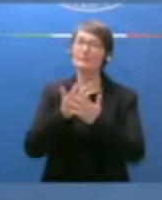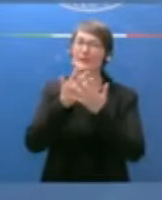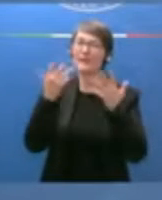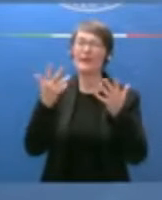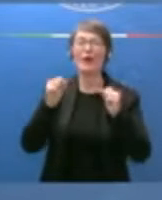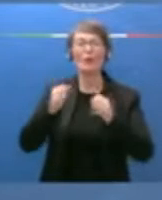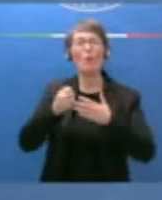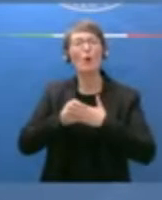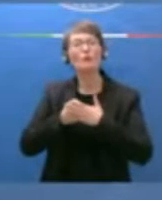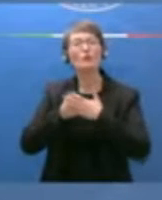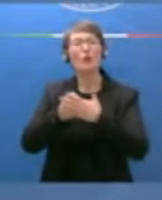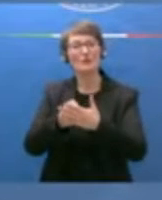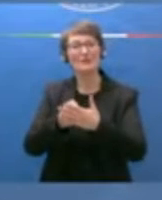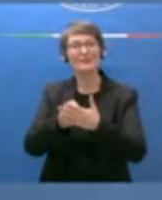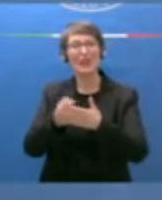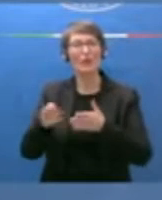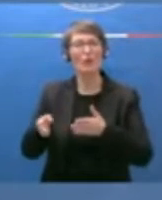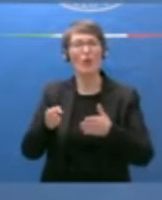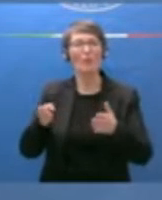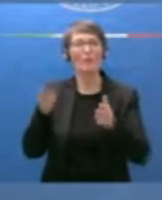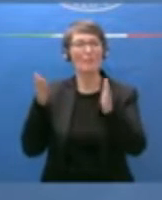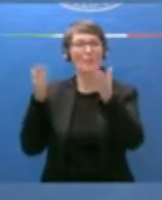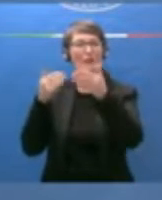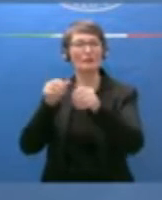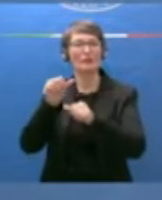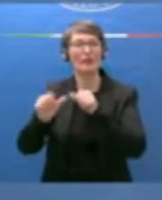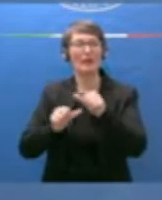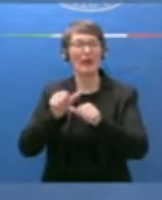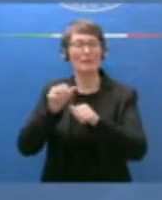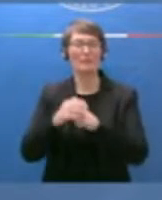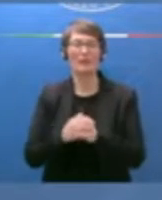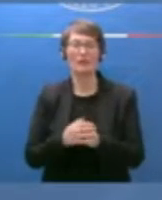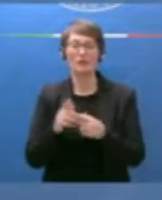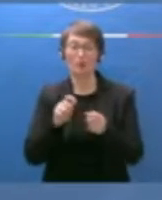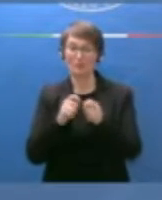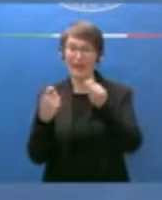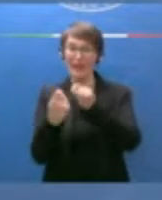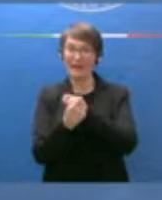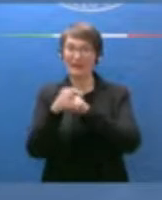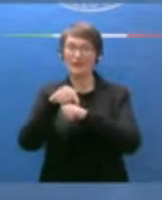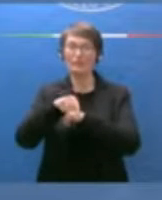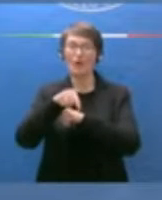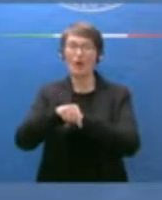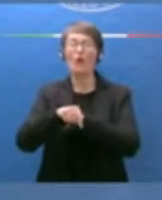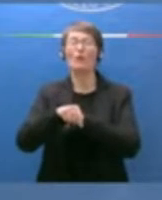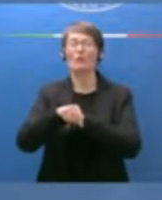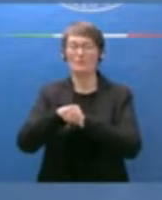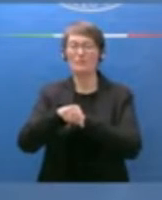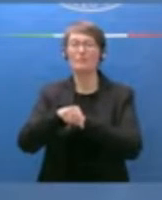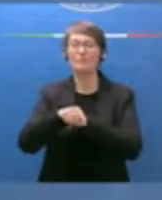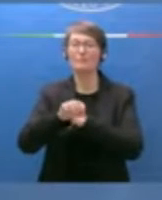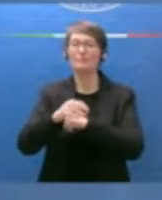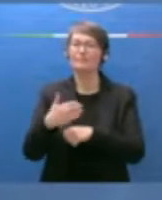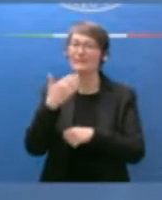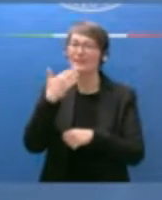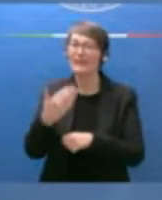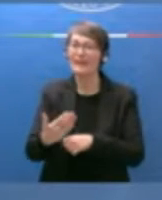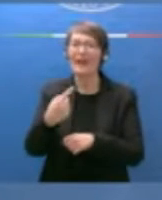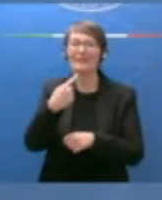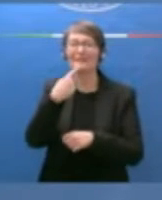in questo percorso. Questa riforma era dovuta dunque innanzitutto ai tantissimi magistrati che lavorano